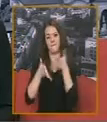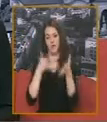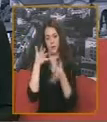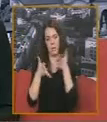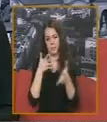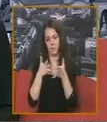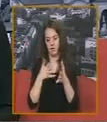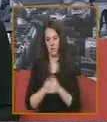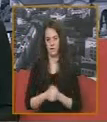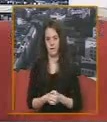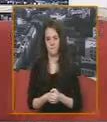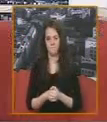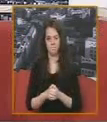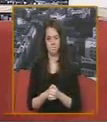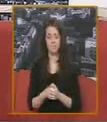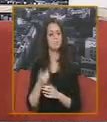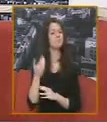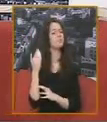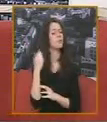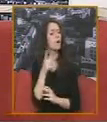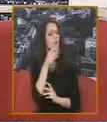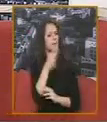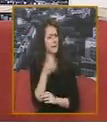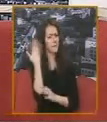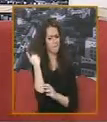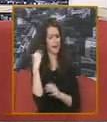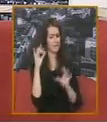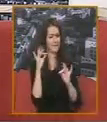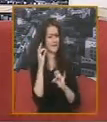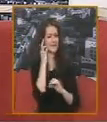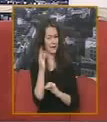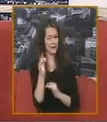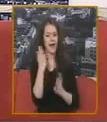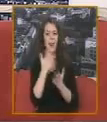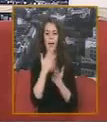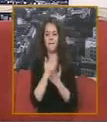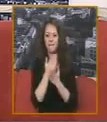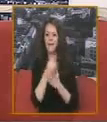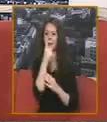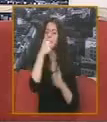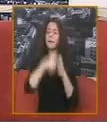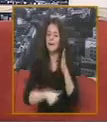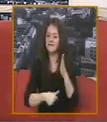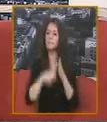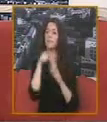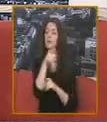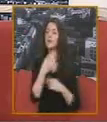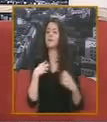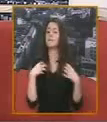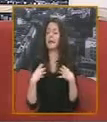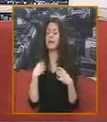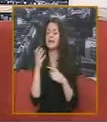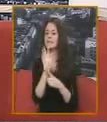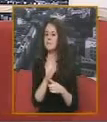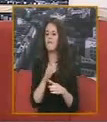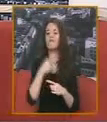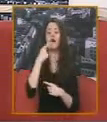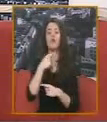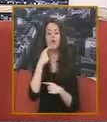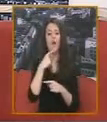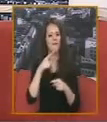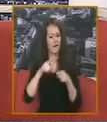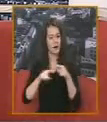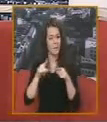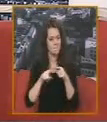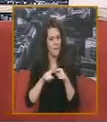Pre desetak dana imali ste premijeru Govorne mane Gorana Markovića Više nego uspešnog